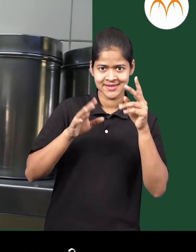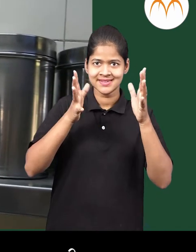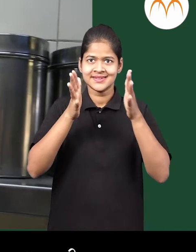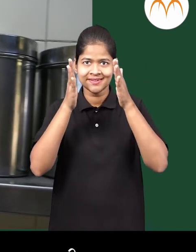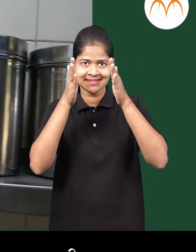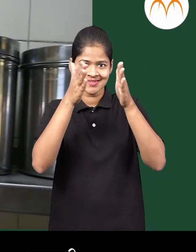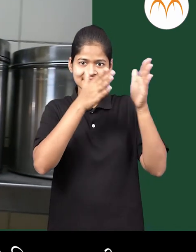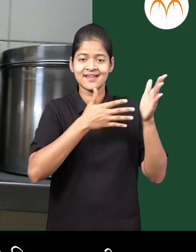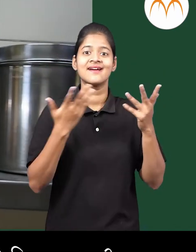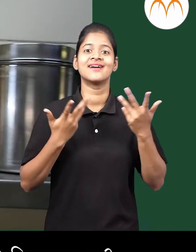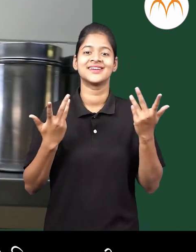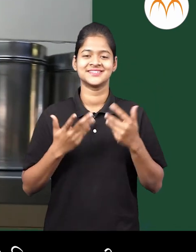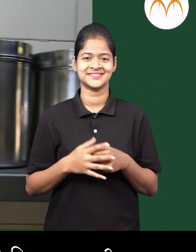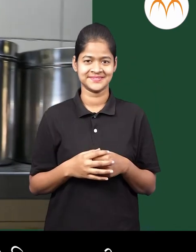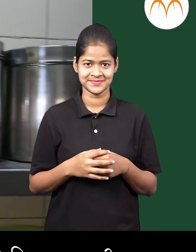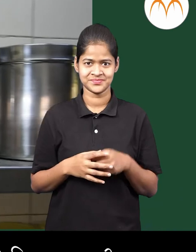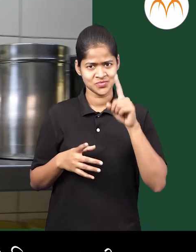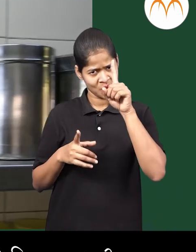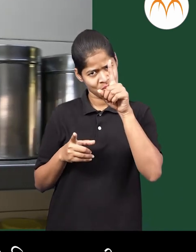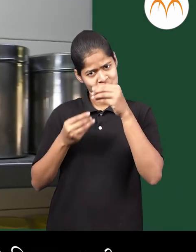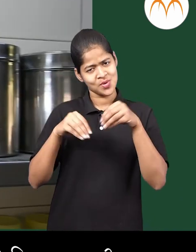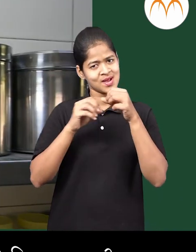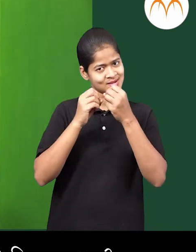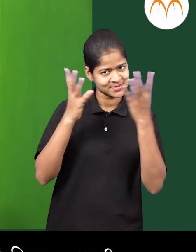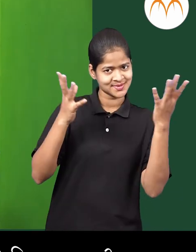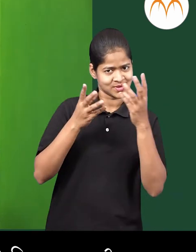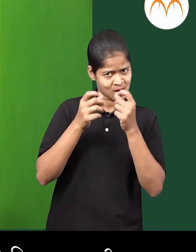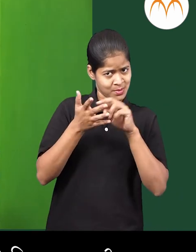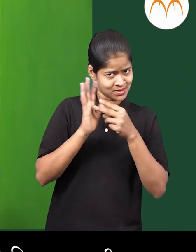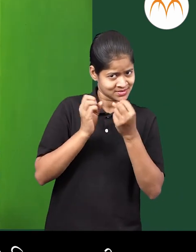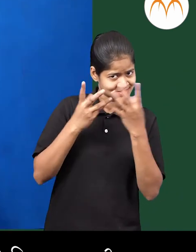एका पेक्षा जास्त मनजे अनेक डवे दिस्ता एतना?